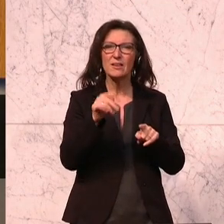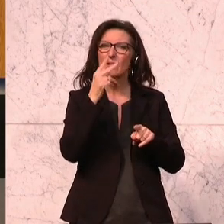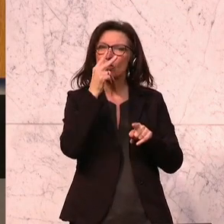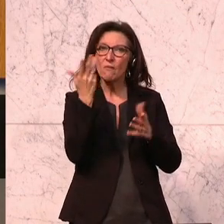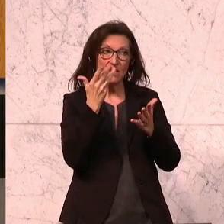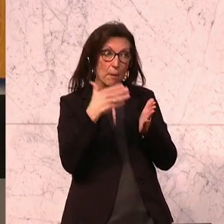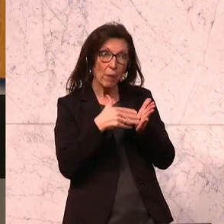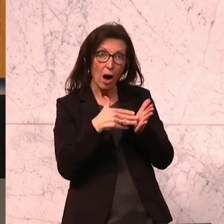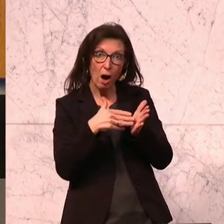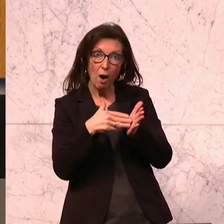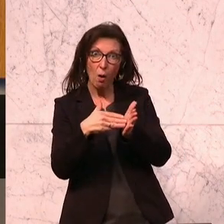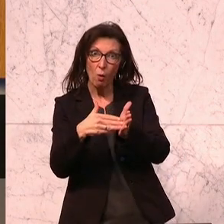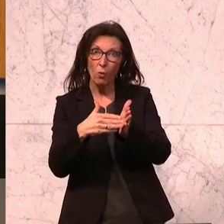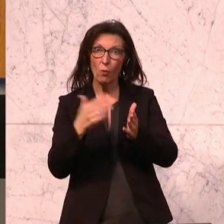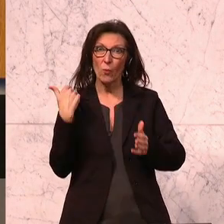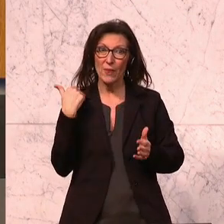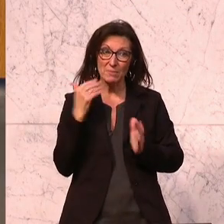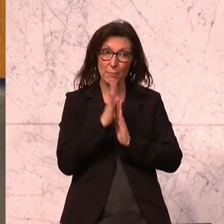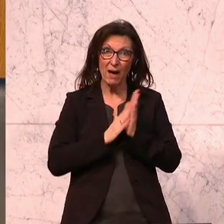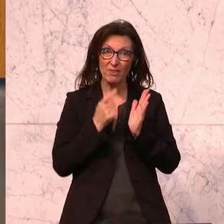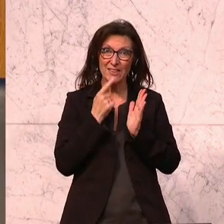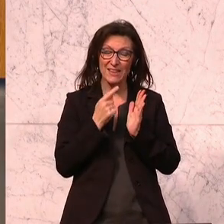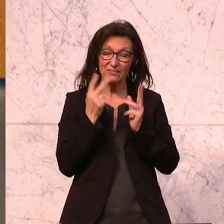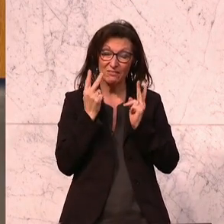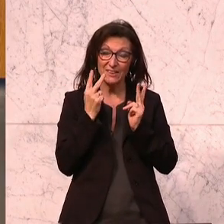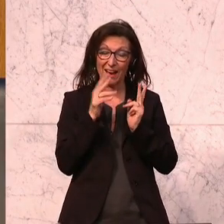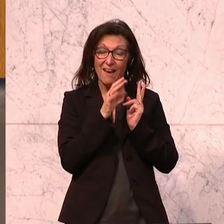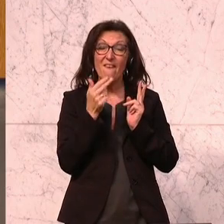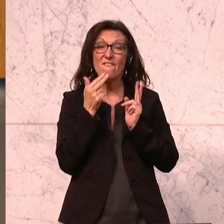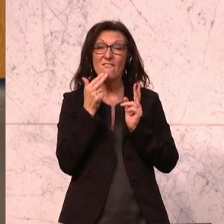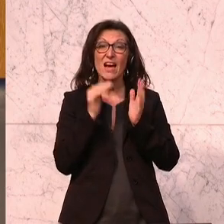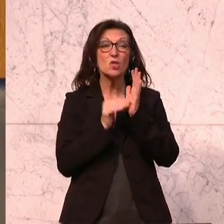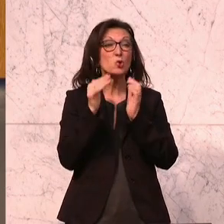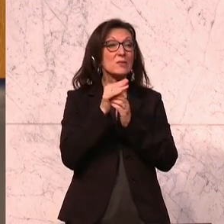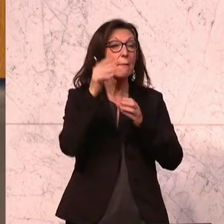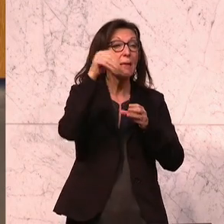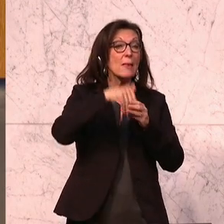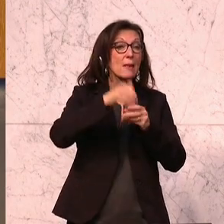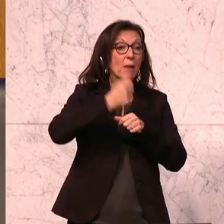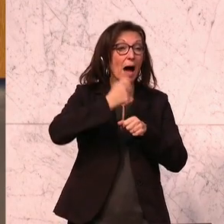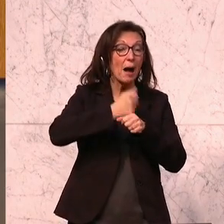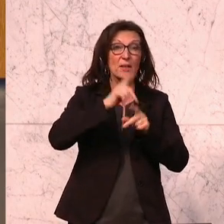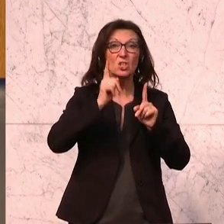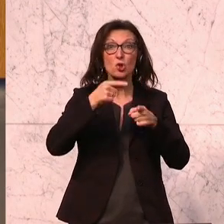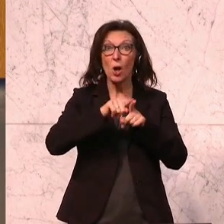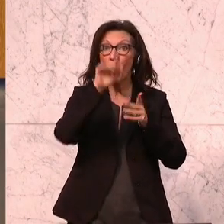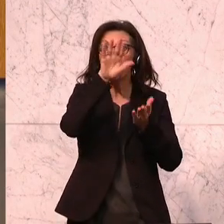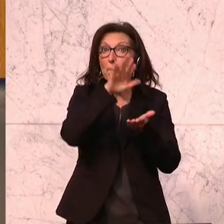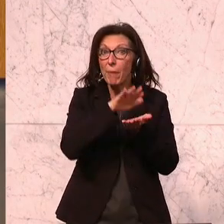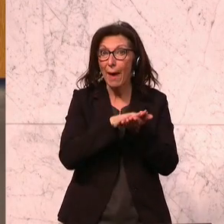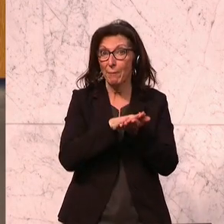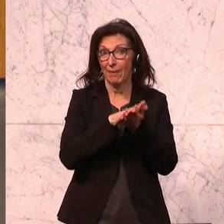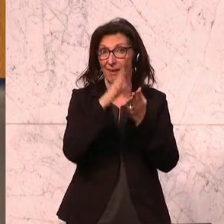Notwendigkeit gesagt haben, wir müssen es einmal schaffen, alle, die wir im System haben, dort zu halten. Und das bedeutet oder hat bedeutet,